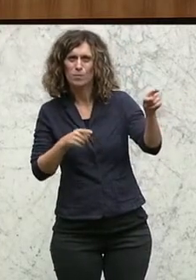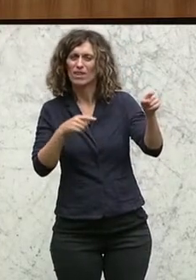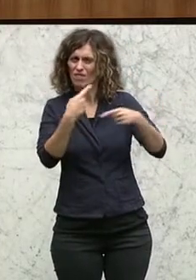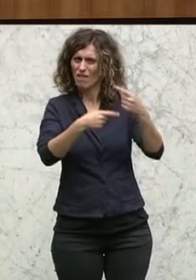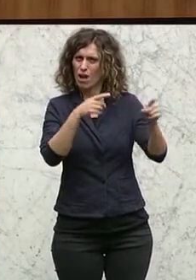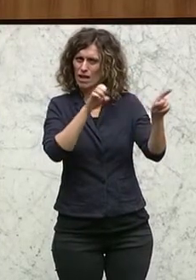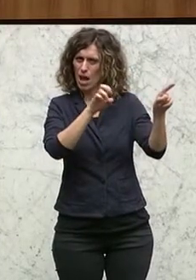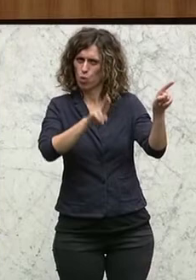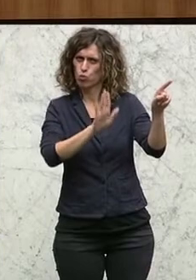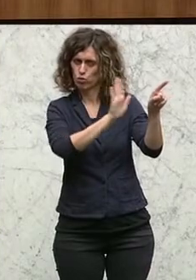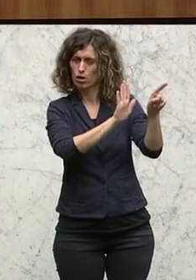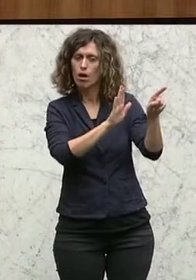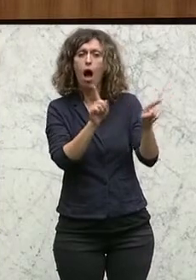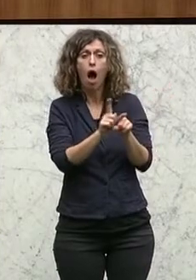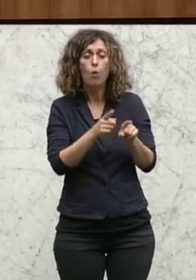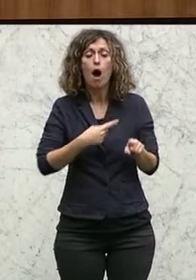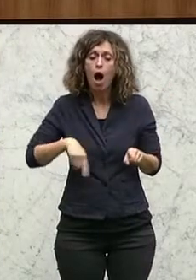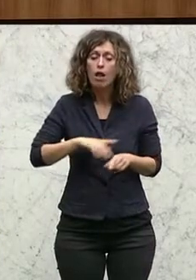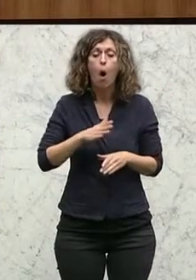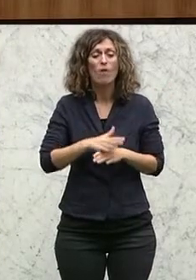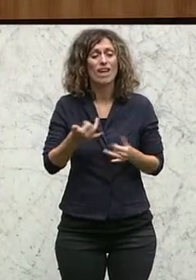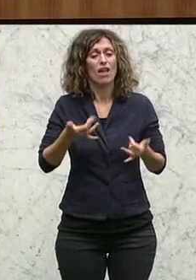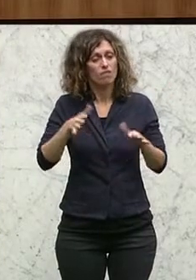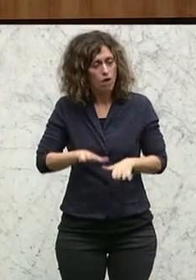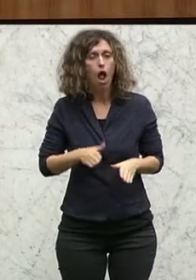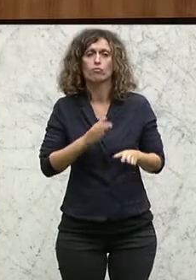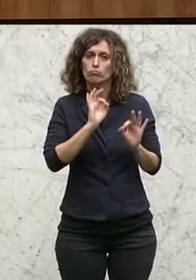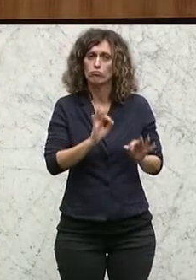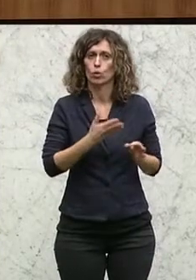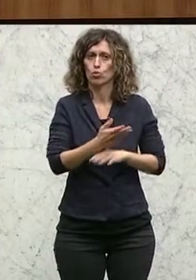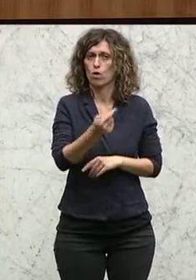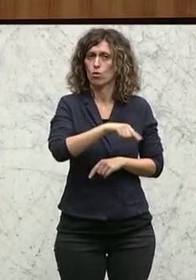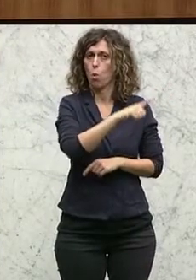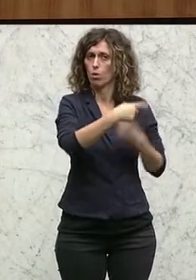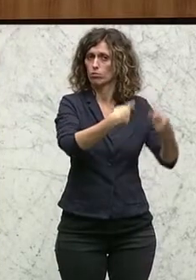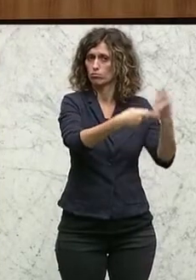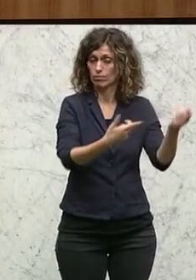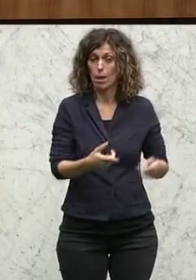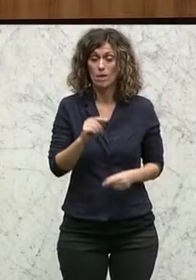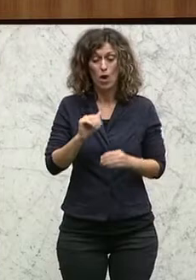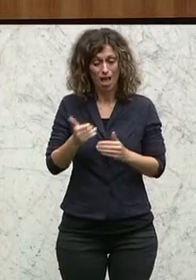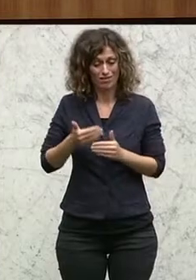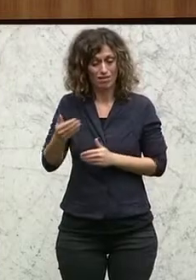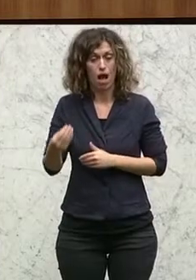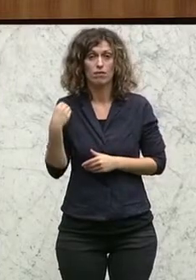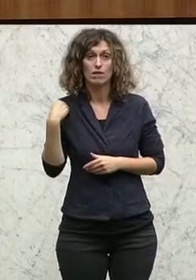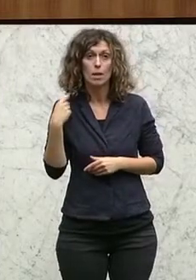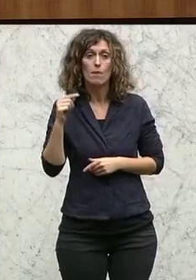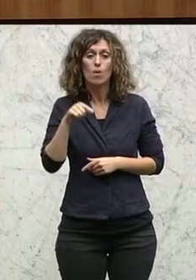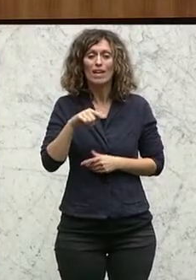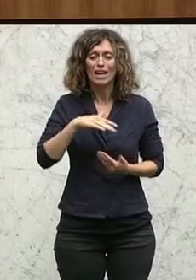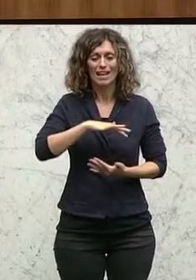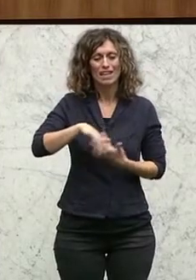Europäische Union betreffen, auf alle Fälle durchkommen. Und jetzt bleibt uns, und das wurde auch später erst gesagt, in den